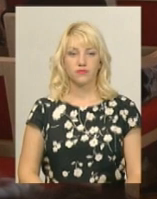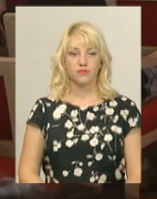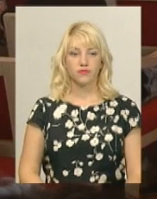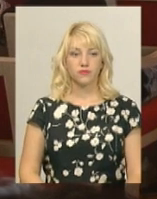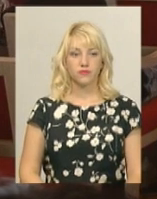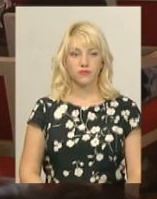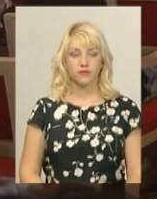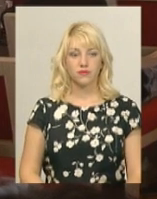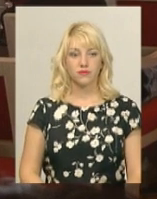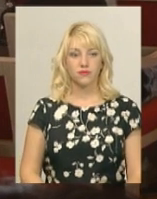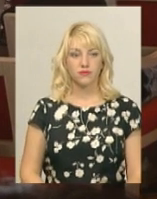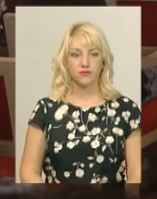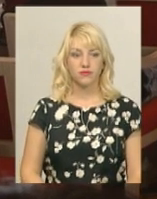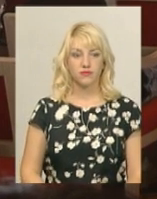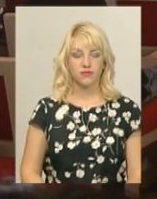Поділля. Центр.